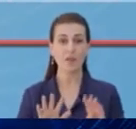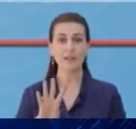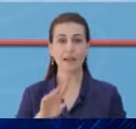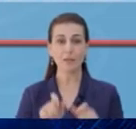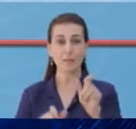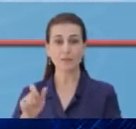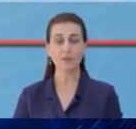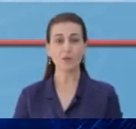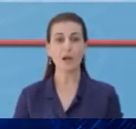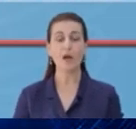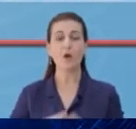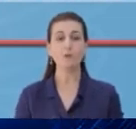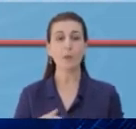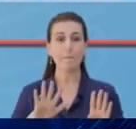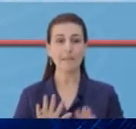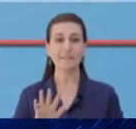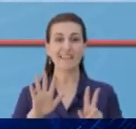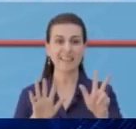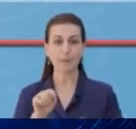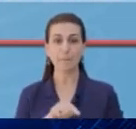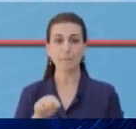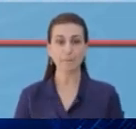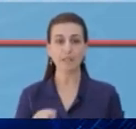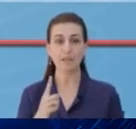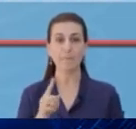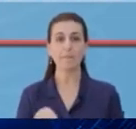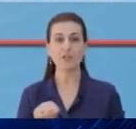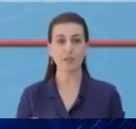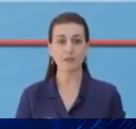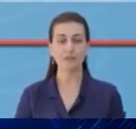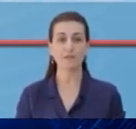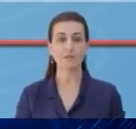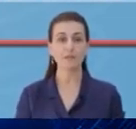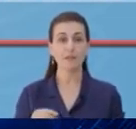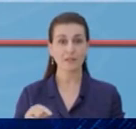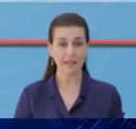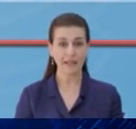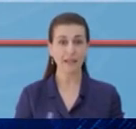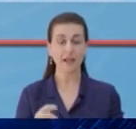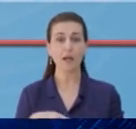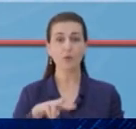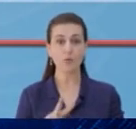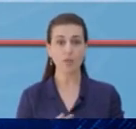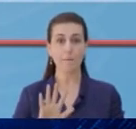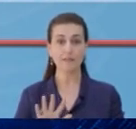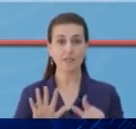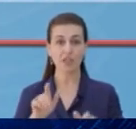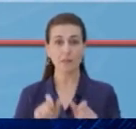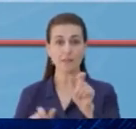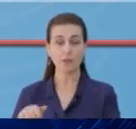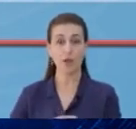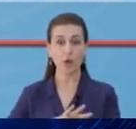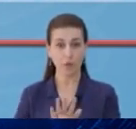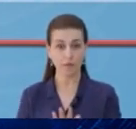apo 58.1% e totalit të të prekurve. Aktualisht në vëndin ton janë 257 apo 21.9